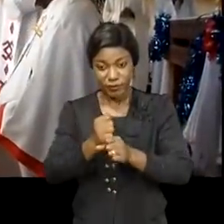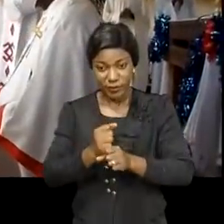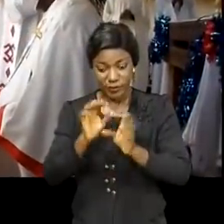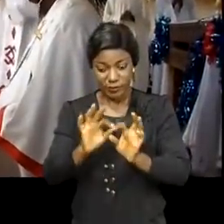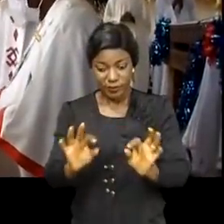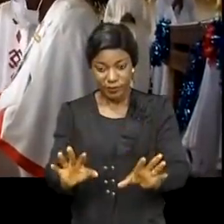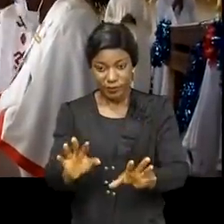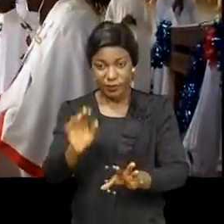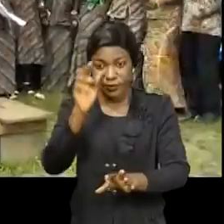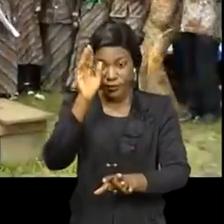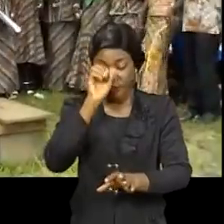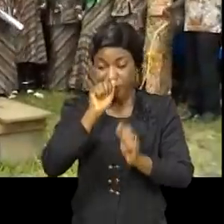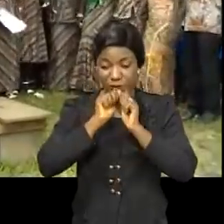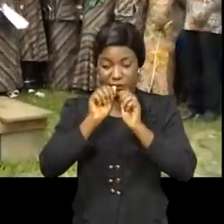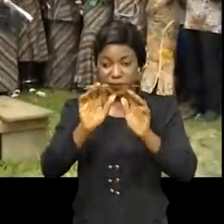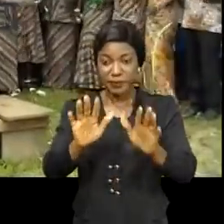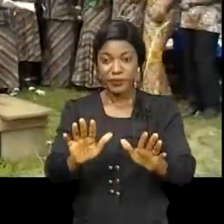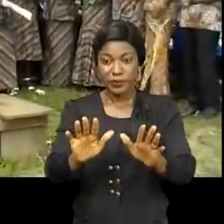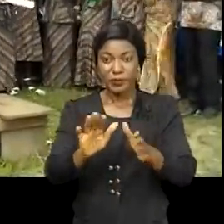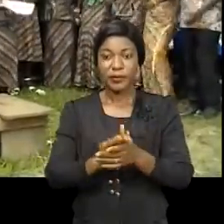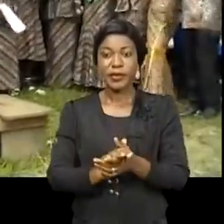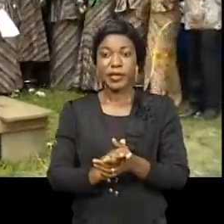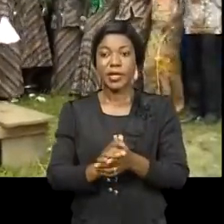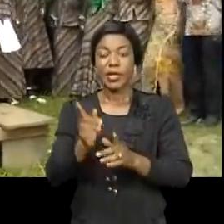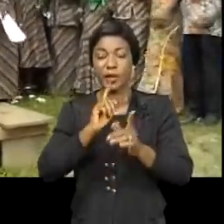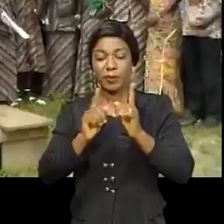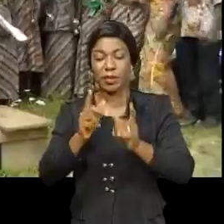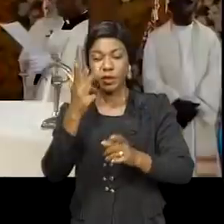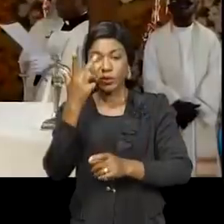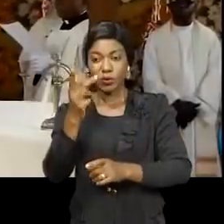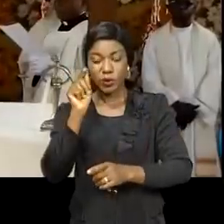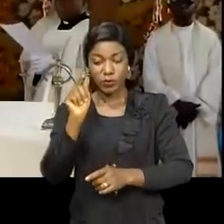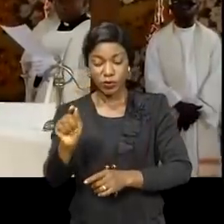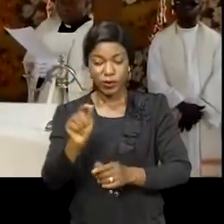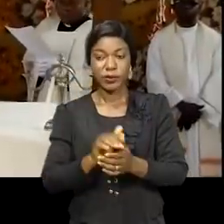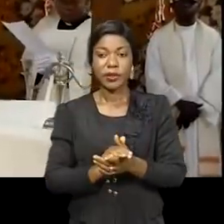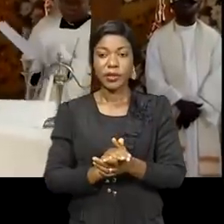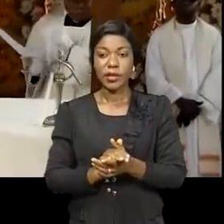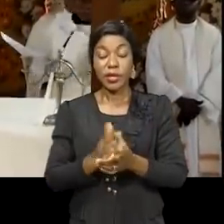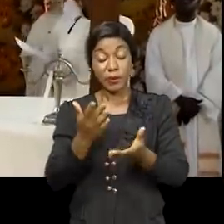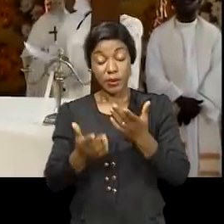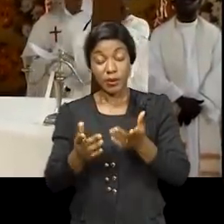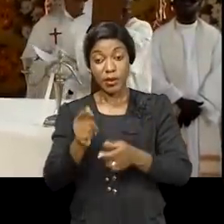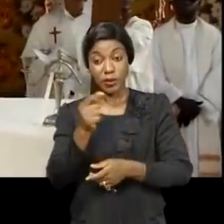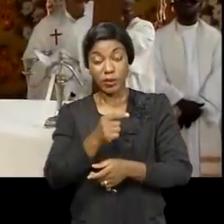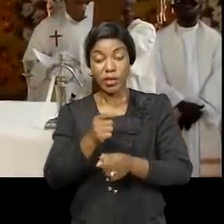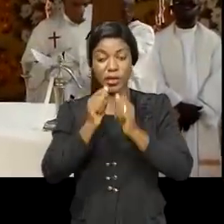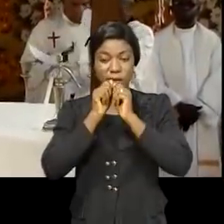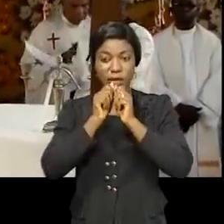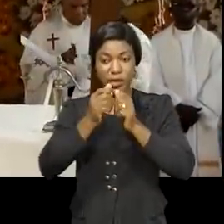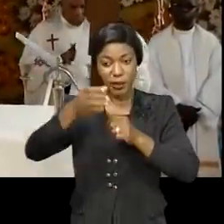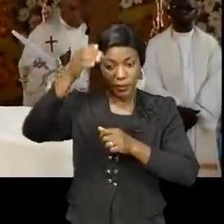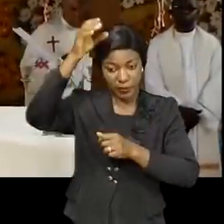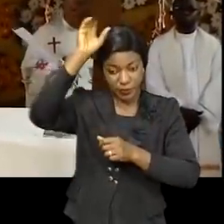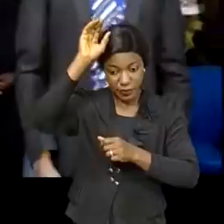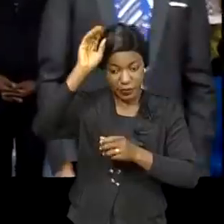adresse, le père évêque a parlé des trois points à savoir. Le sacrement des confirmations, selon lui, les baptêmes ne se donnent qu